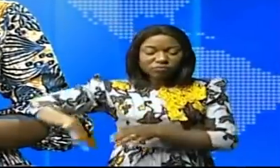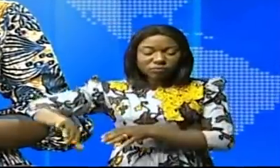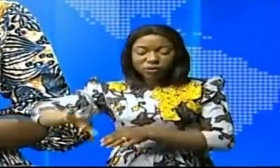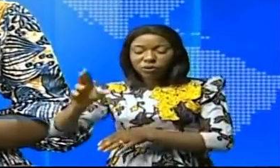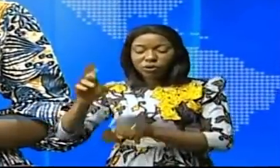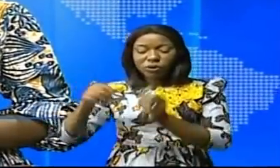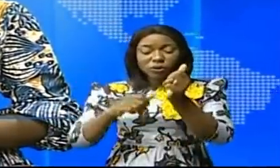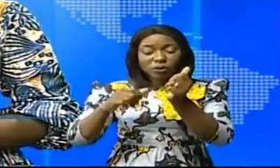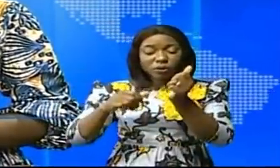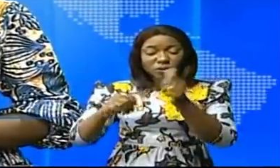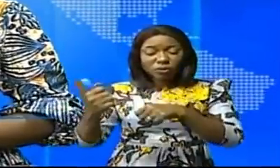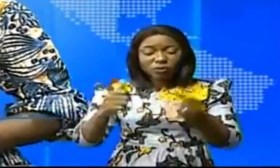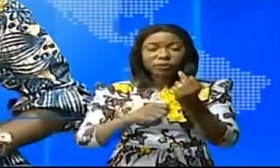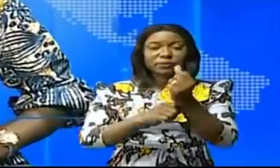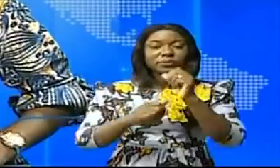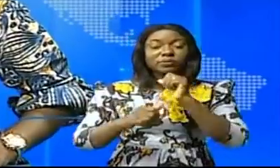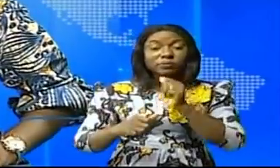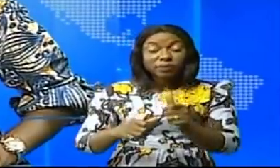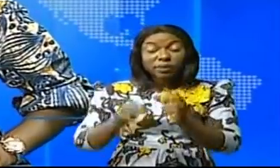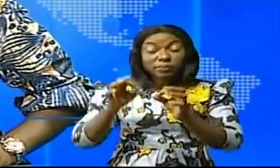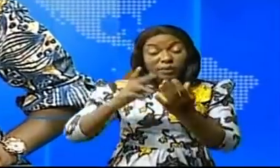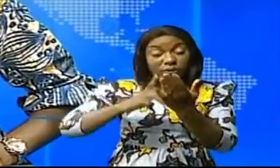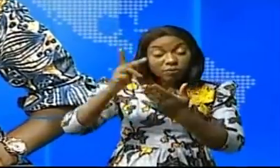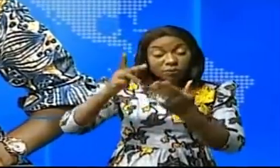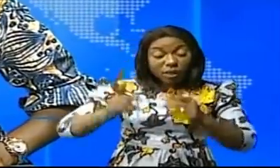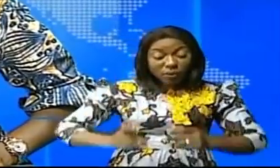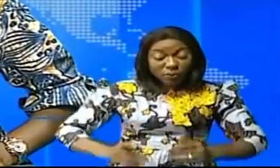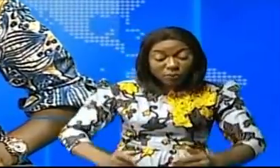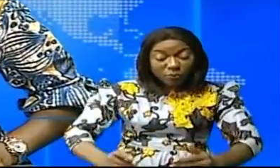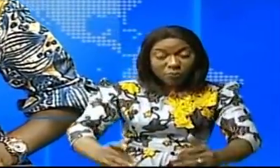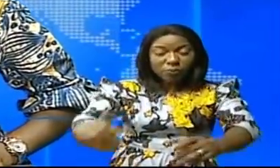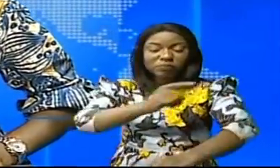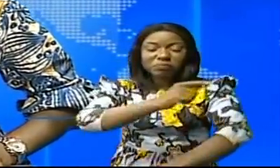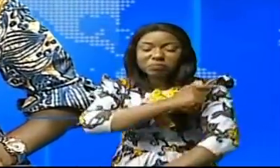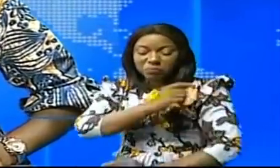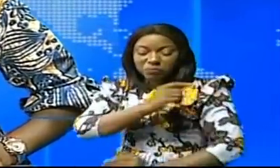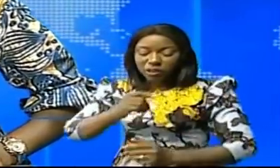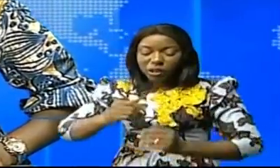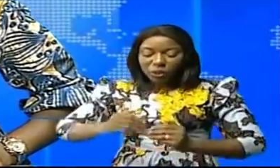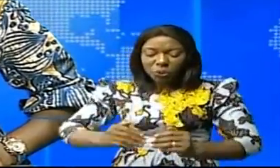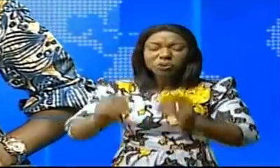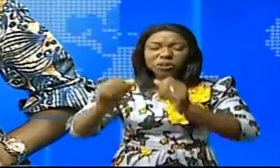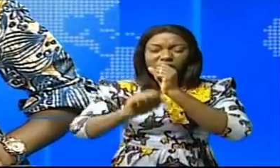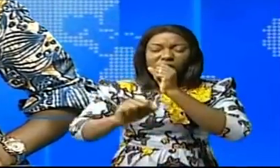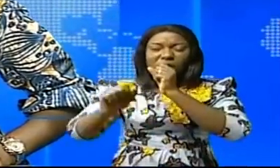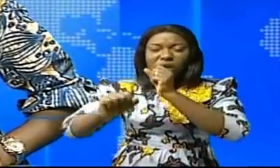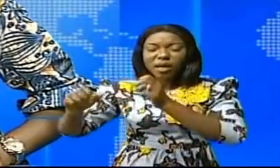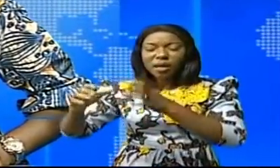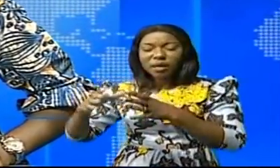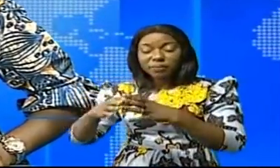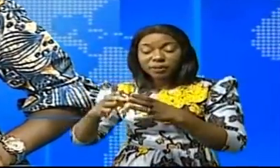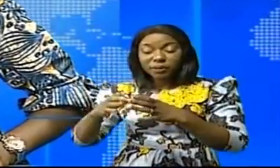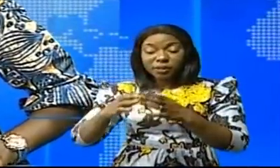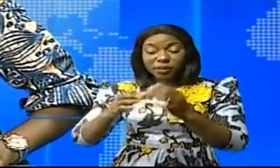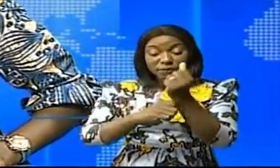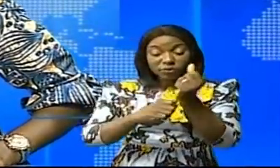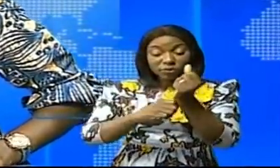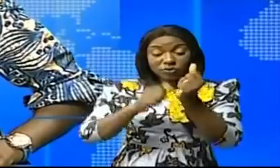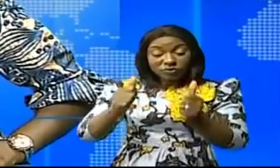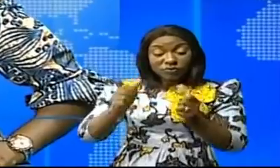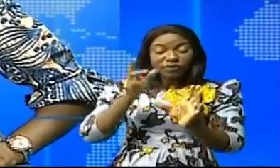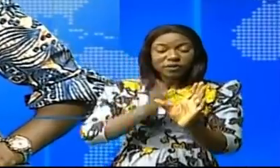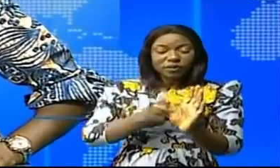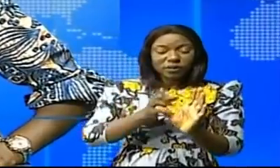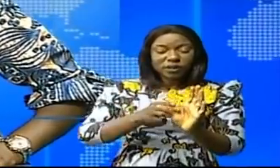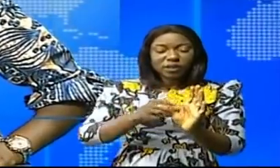prendre conscience. C'est pourquoi le programme élargi de vaccination a sensibilisé les personnes vivant avec un handicap sur l'importance